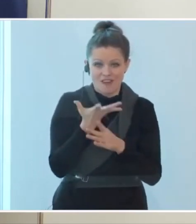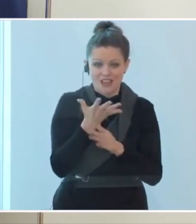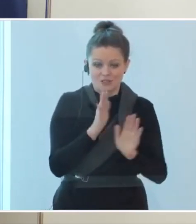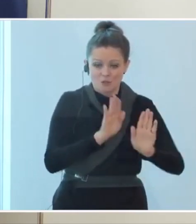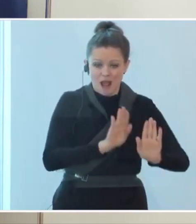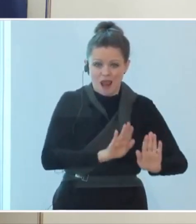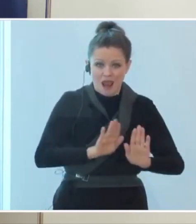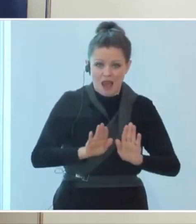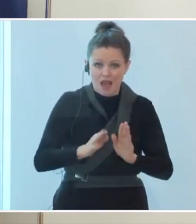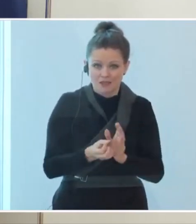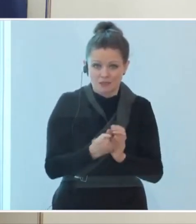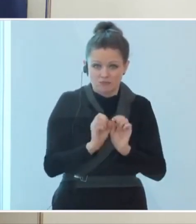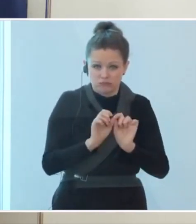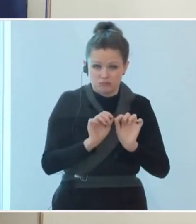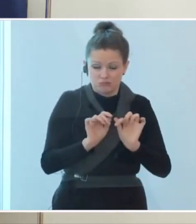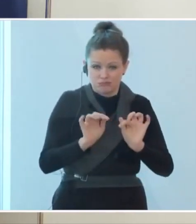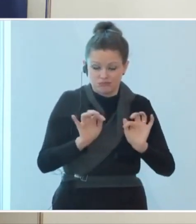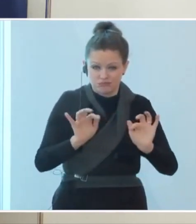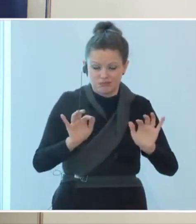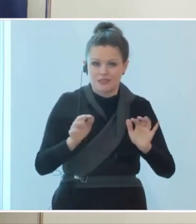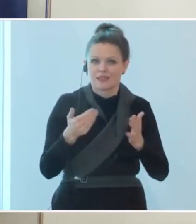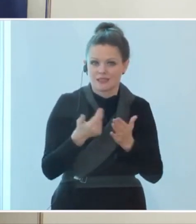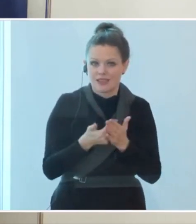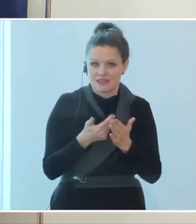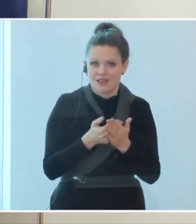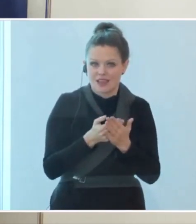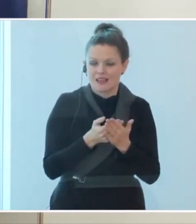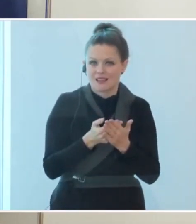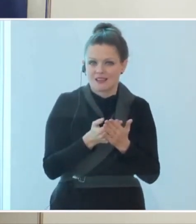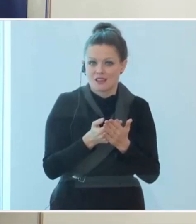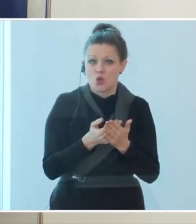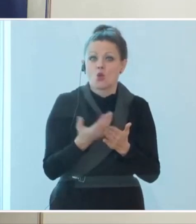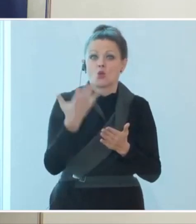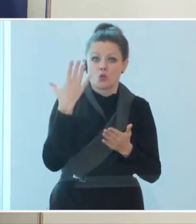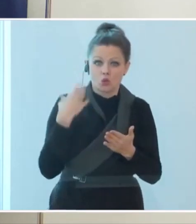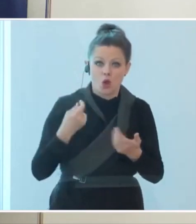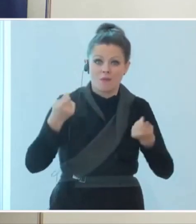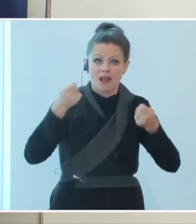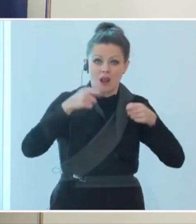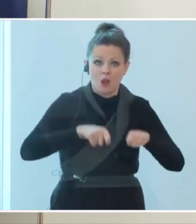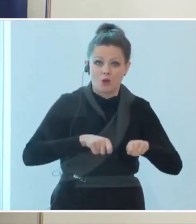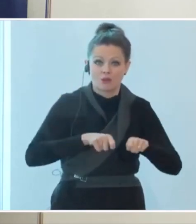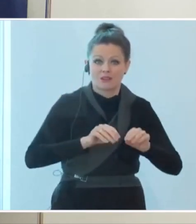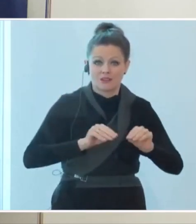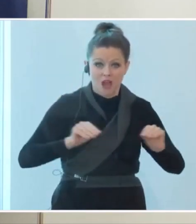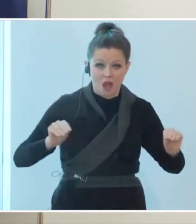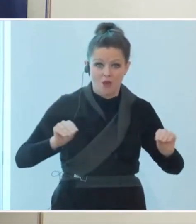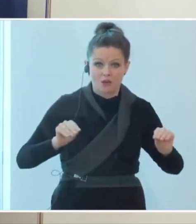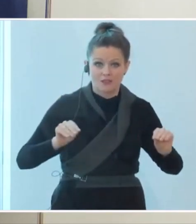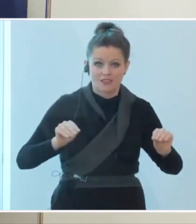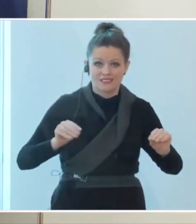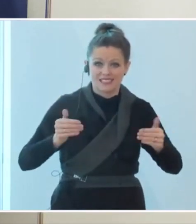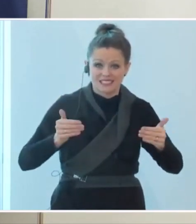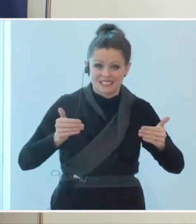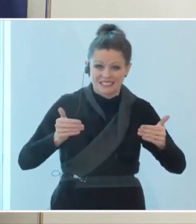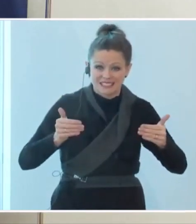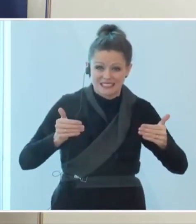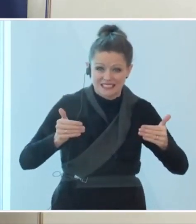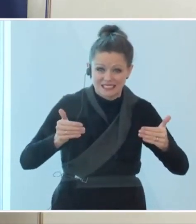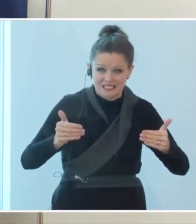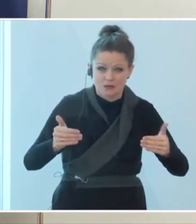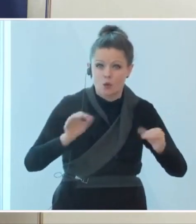möglich stattfindet und dass wir somit einen weiteren Lockdown verzögern oder im Idealfall sogar